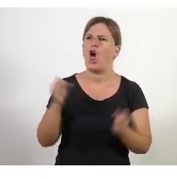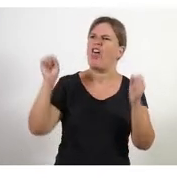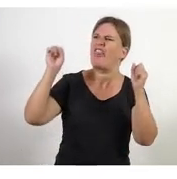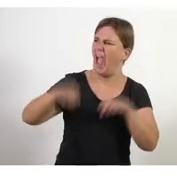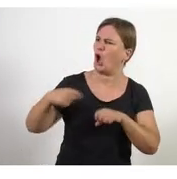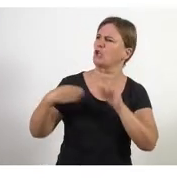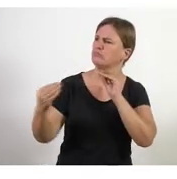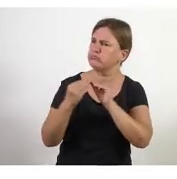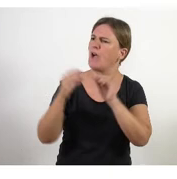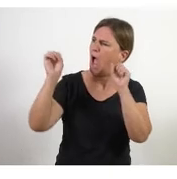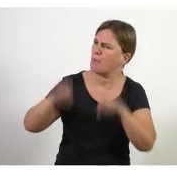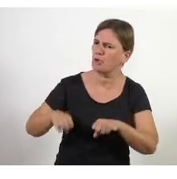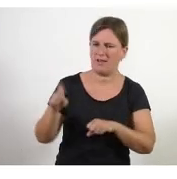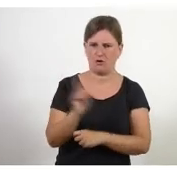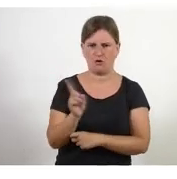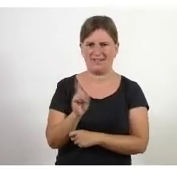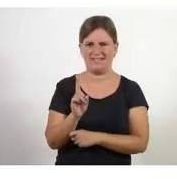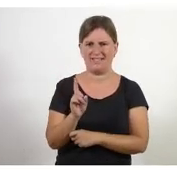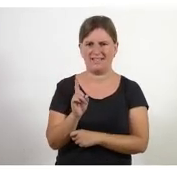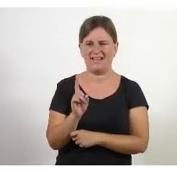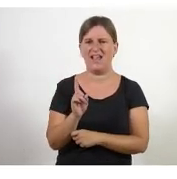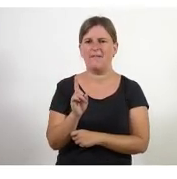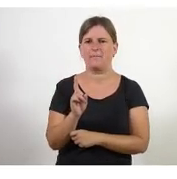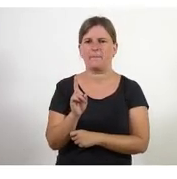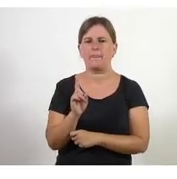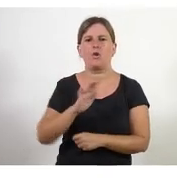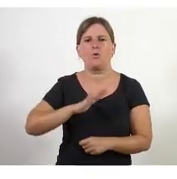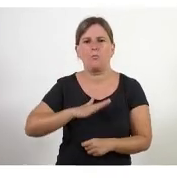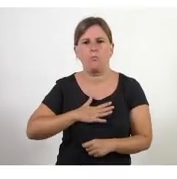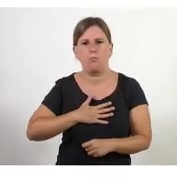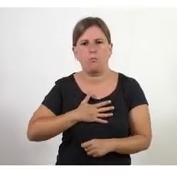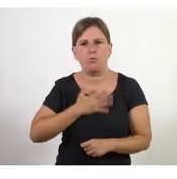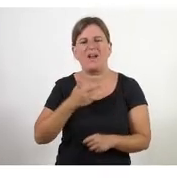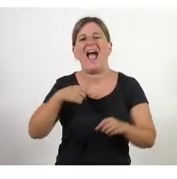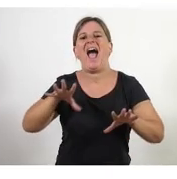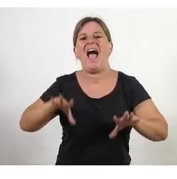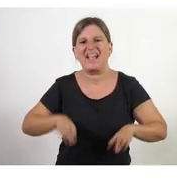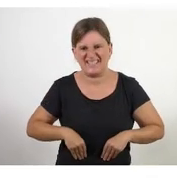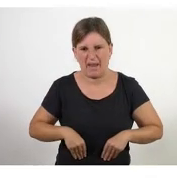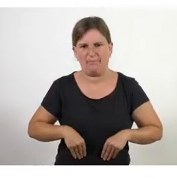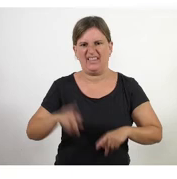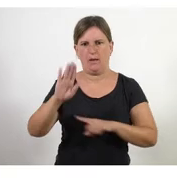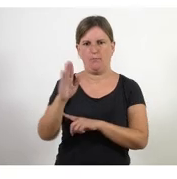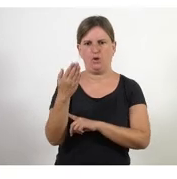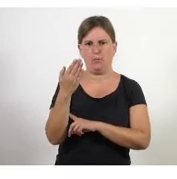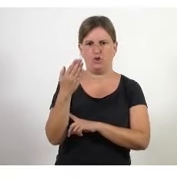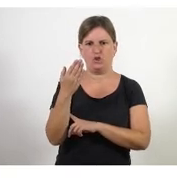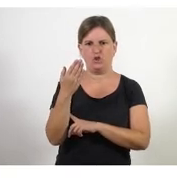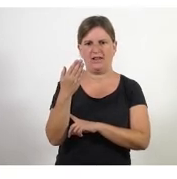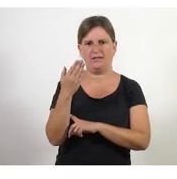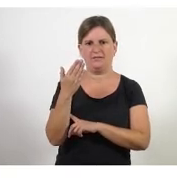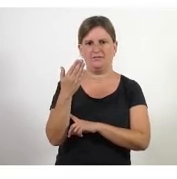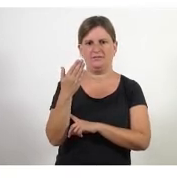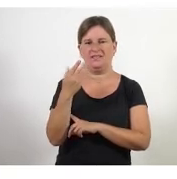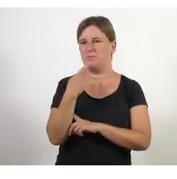això és aprovar si puc acceptar aquesta proposta i la pregunta és